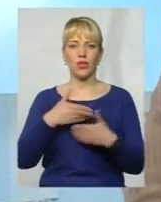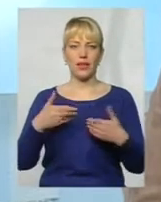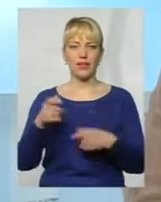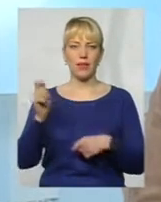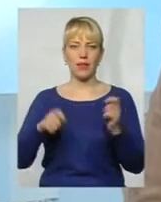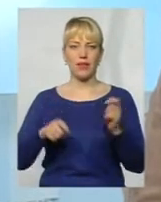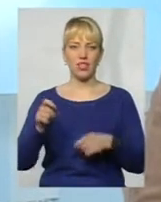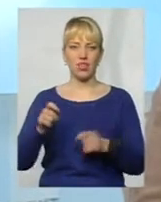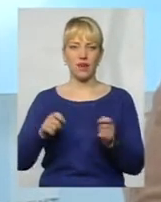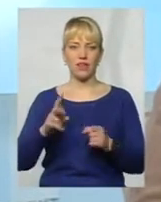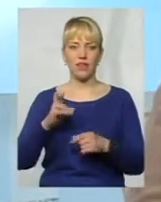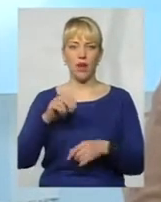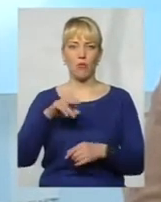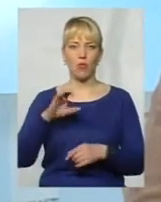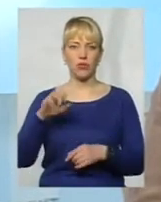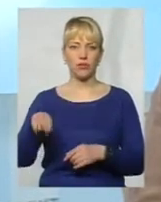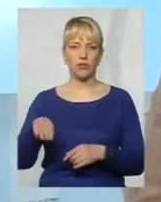на пост,